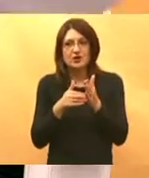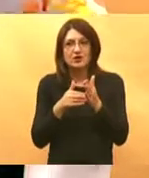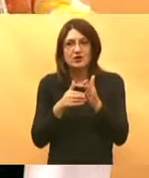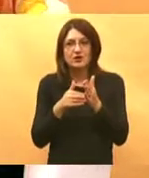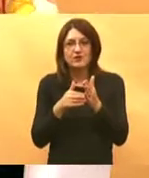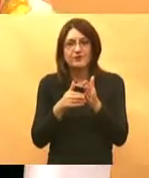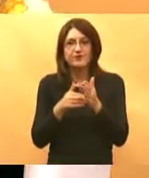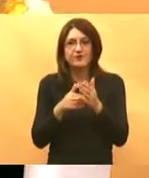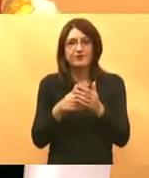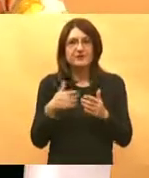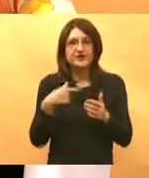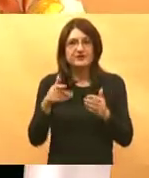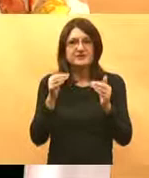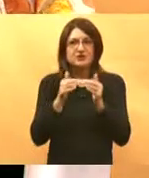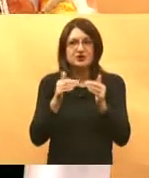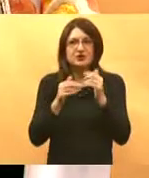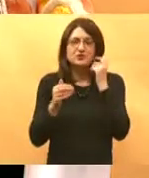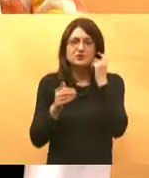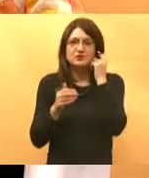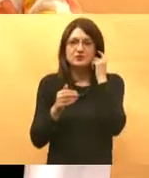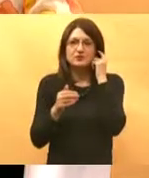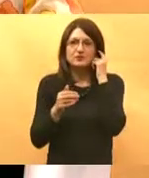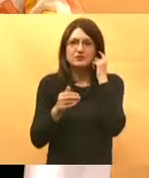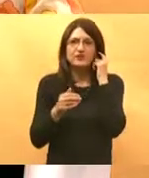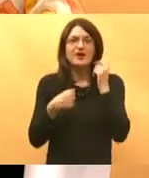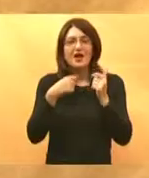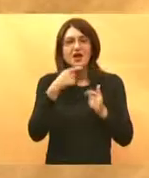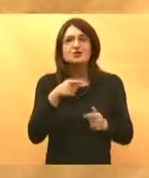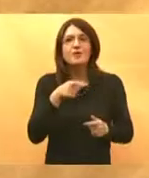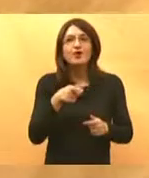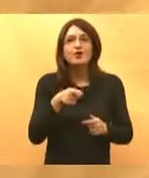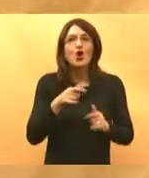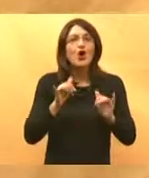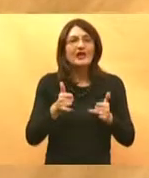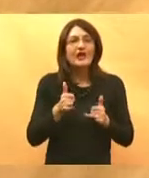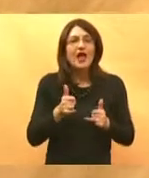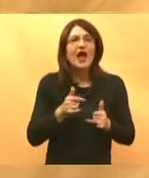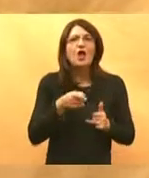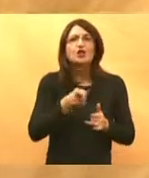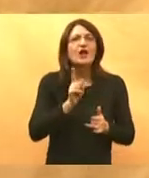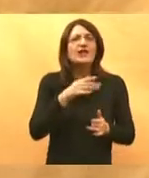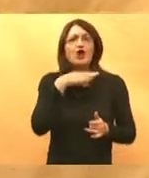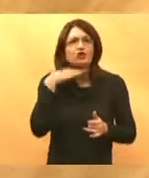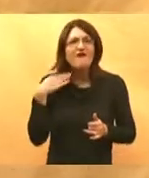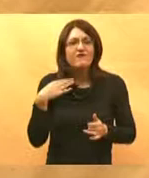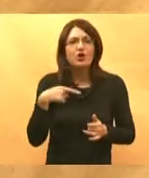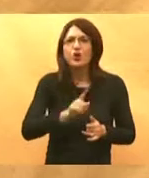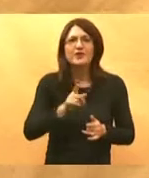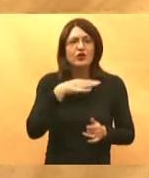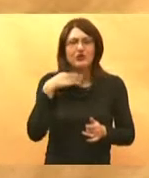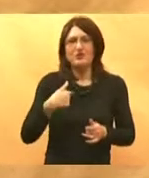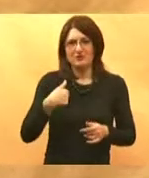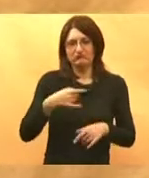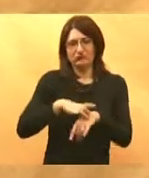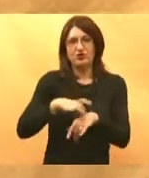gospođom nego s vama doktor Malnar ok, ja kažem da je to za naše prilike nije dovoljno za našu struku i nije dovoljno za ono što trebamo